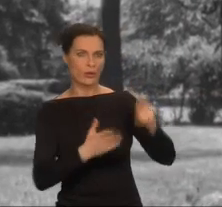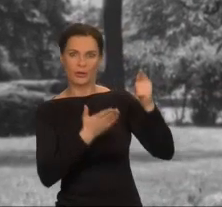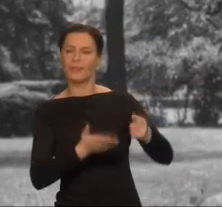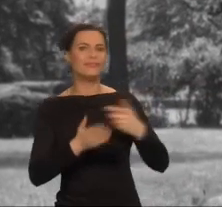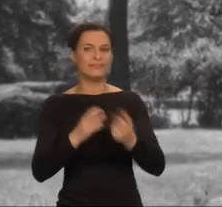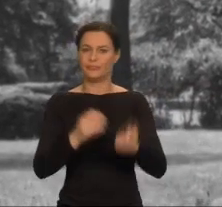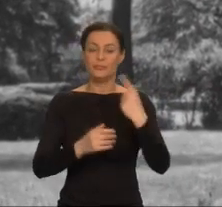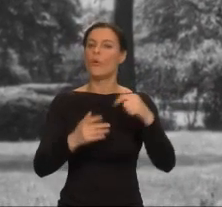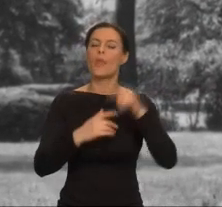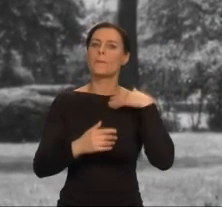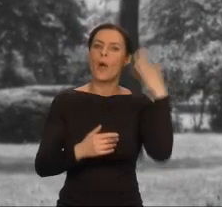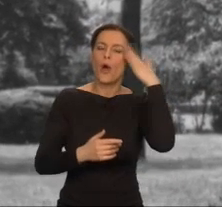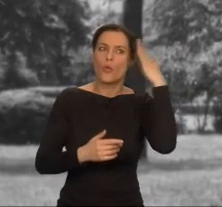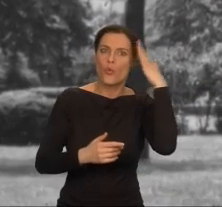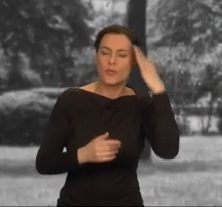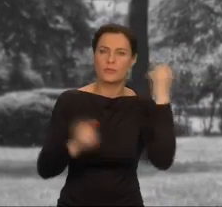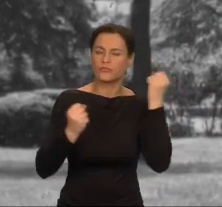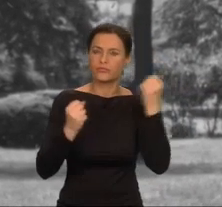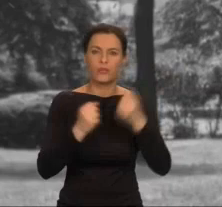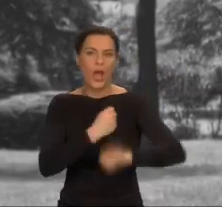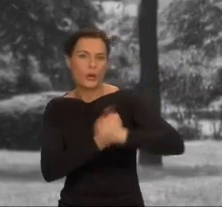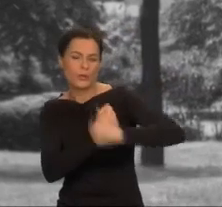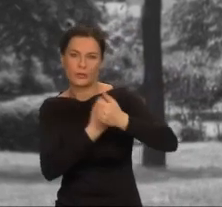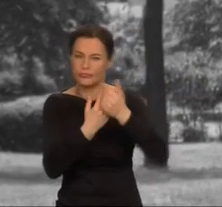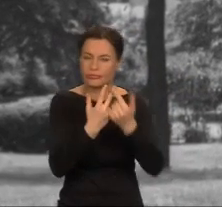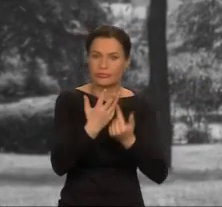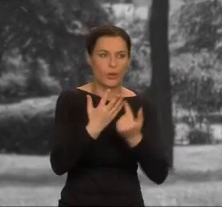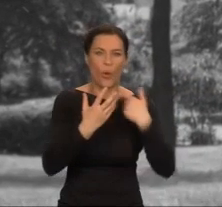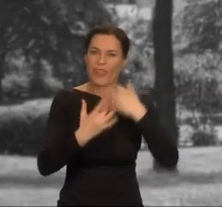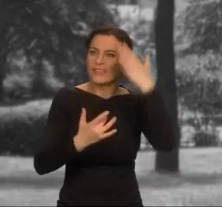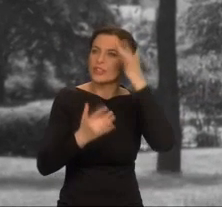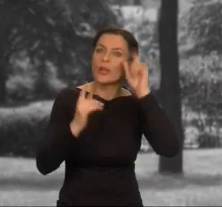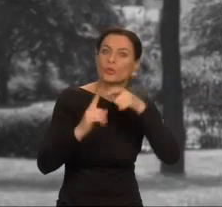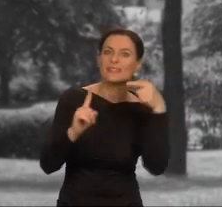Jej przenikliwy umysł trochę przerażał. Dobrze wiedziała, czego chce.